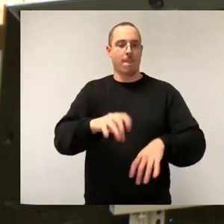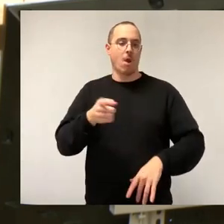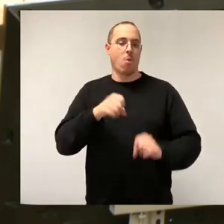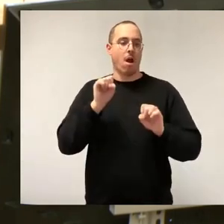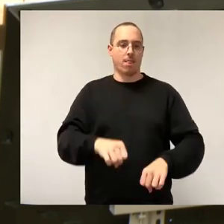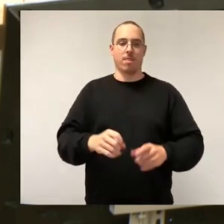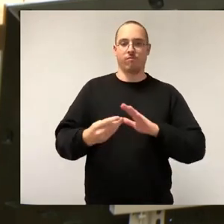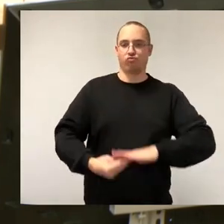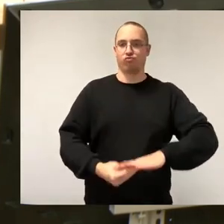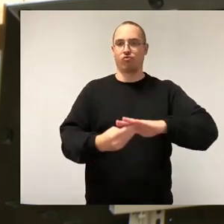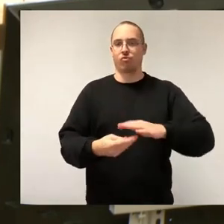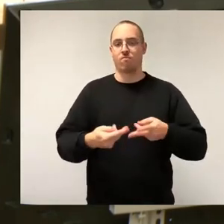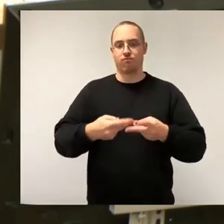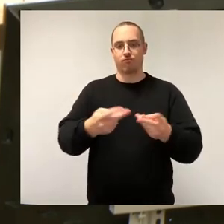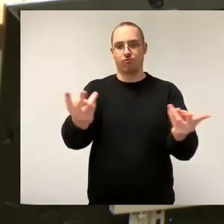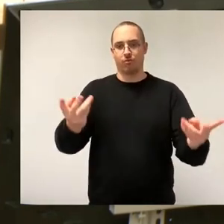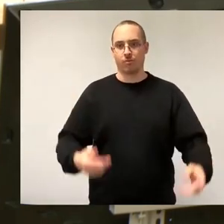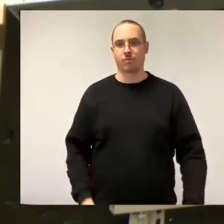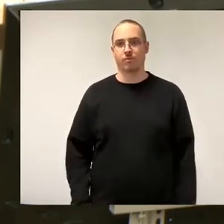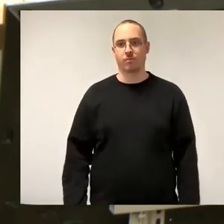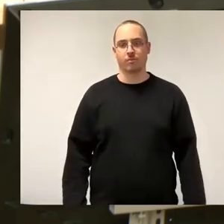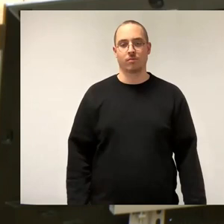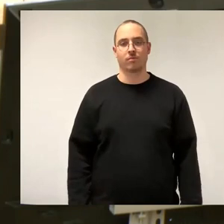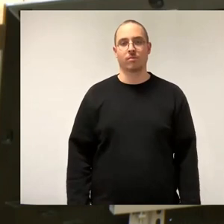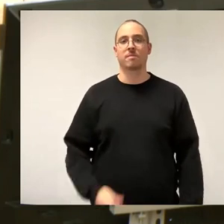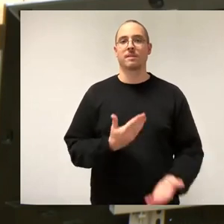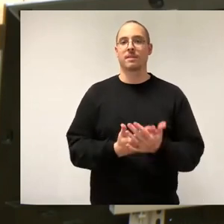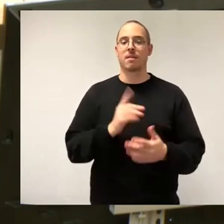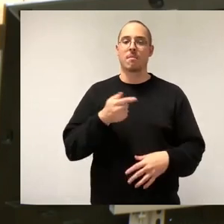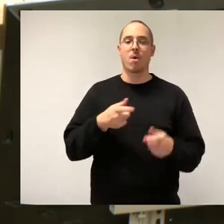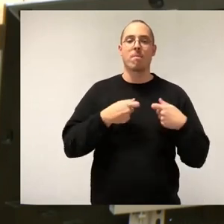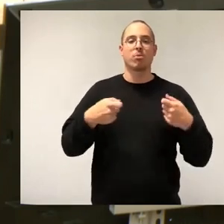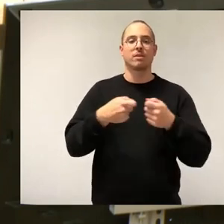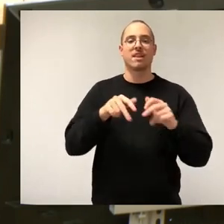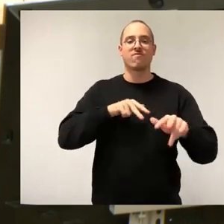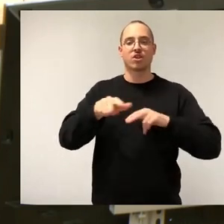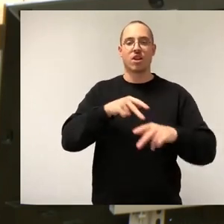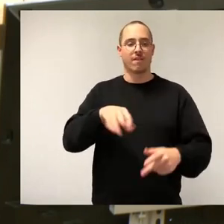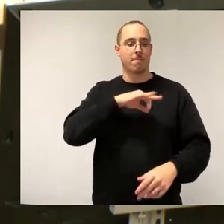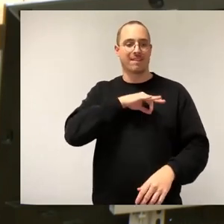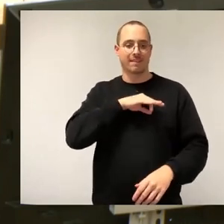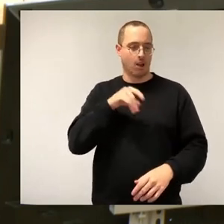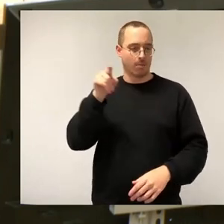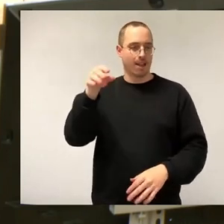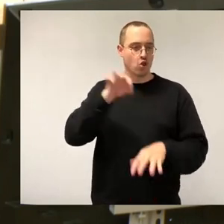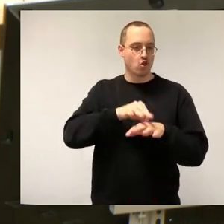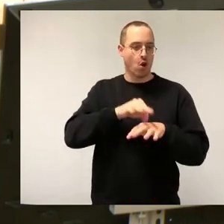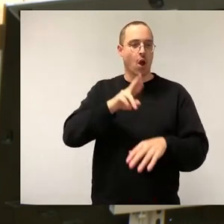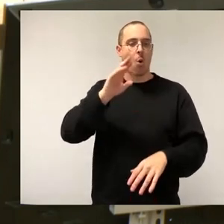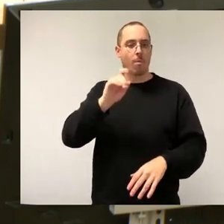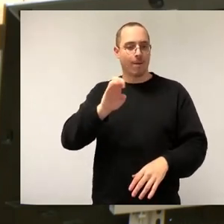auch dem Bundeswirtschaftsministerium Dr. Robert Habeck an der Spitze danken. Ihm ist es gelungen, die